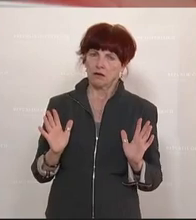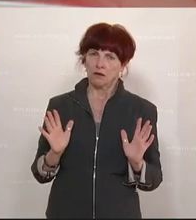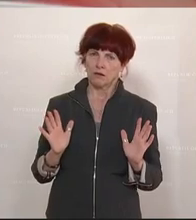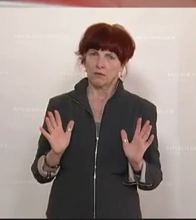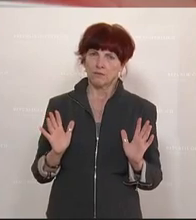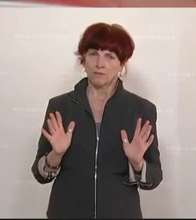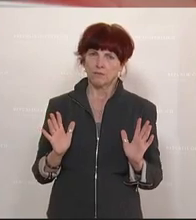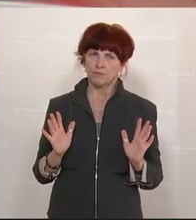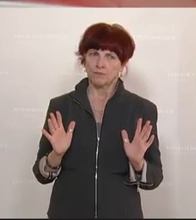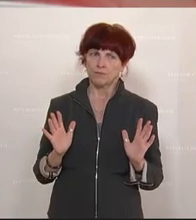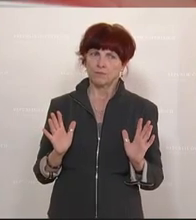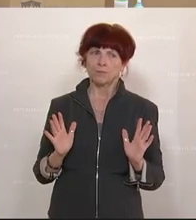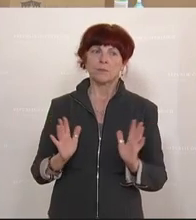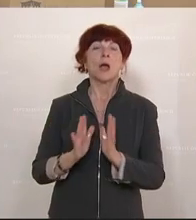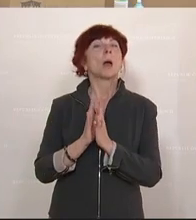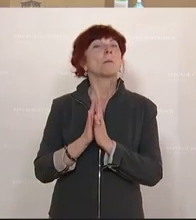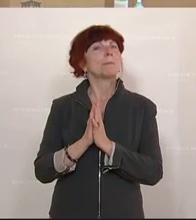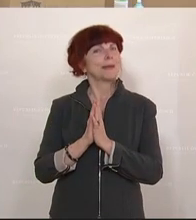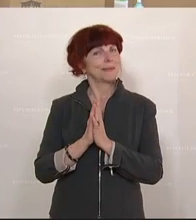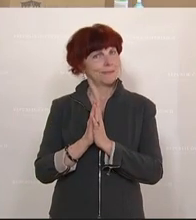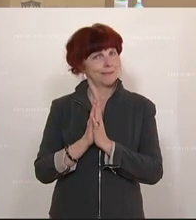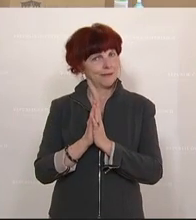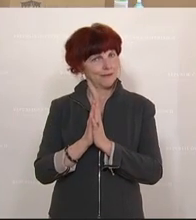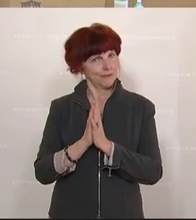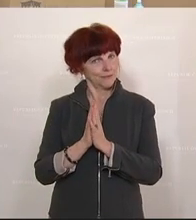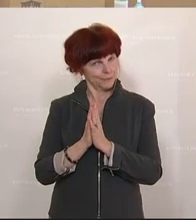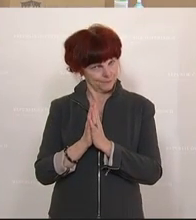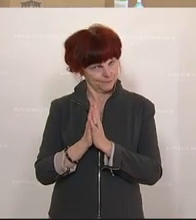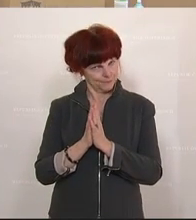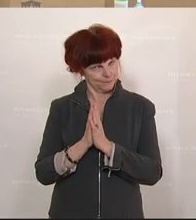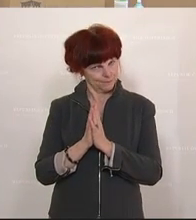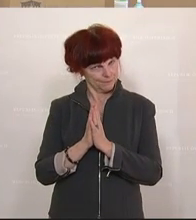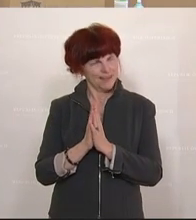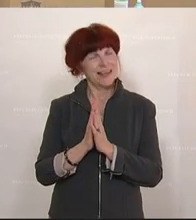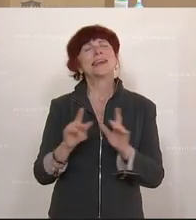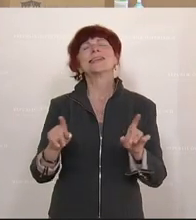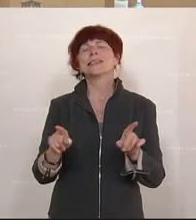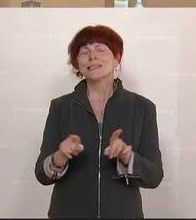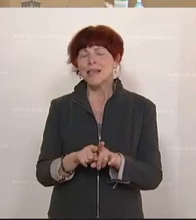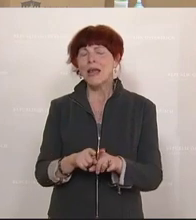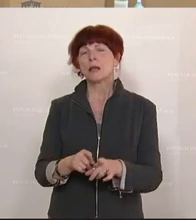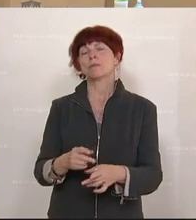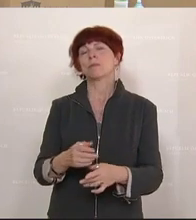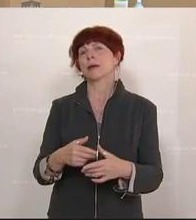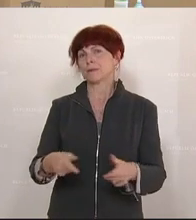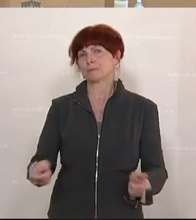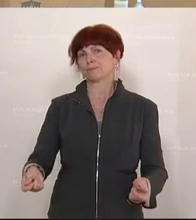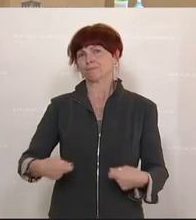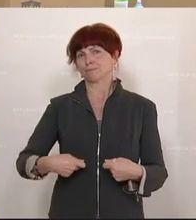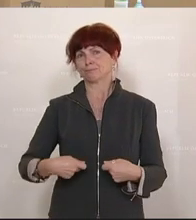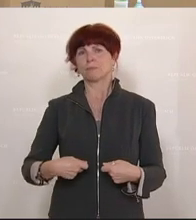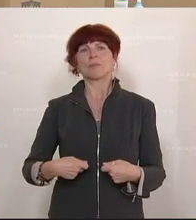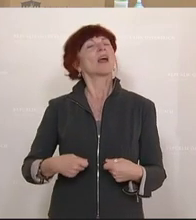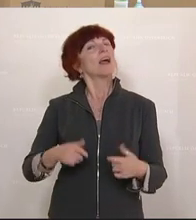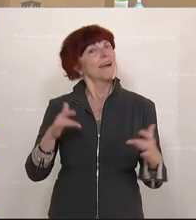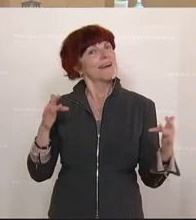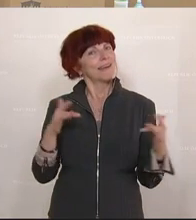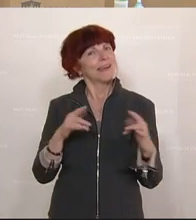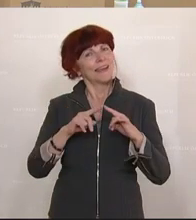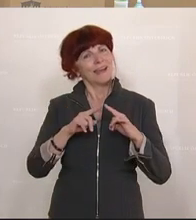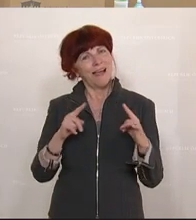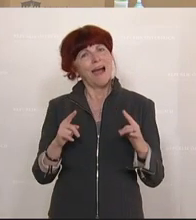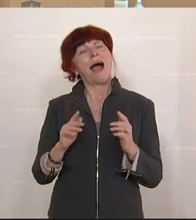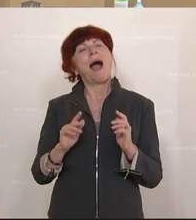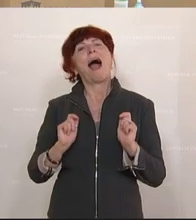vielleicht dieselbe Konten ausverlangen, die man gegenüber dem Antragsteller hat,